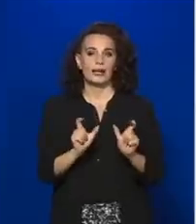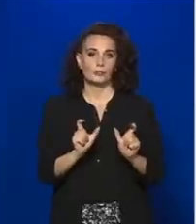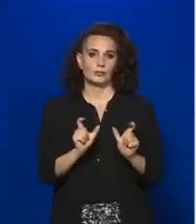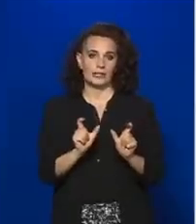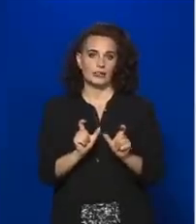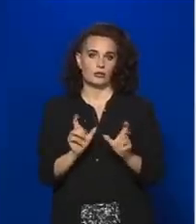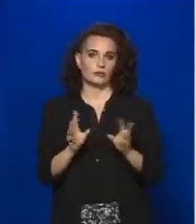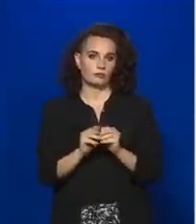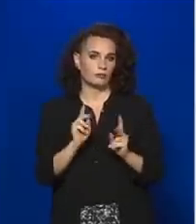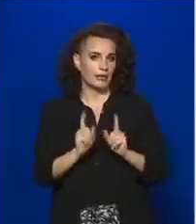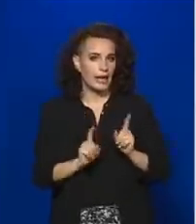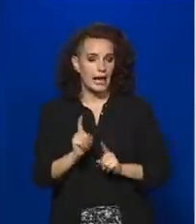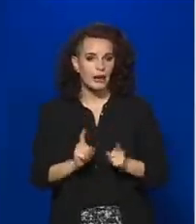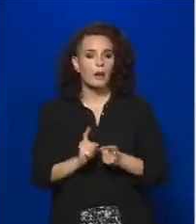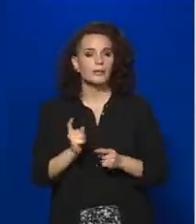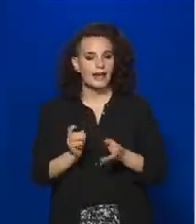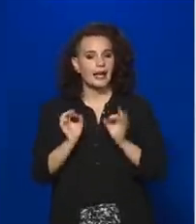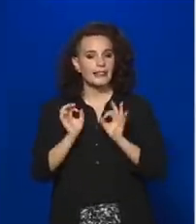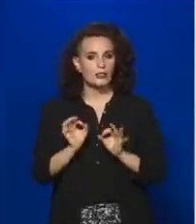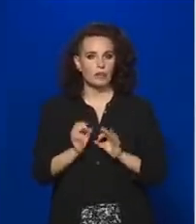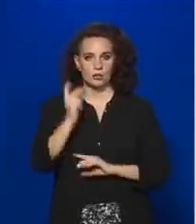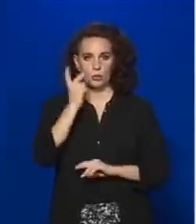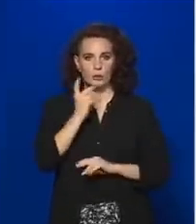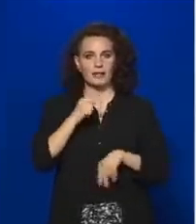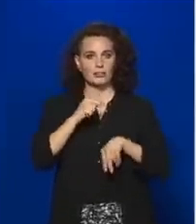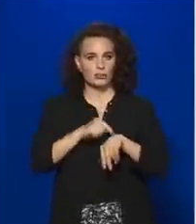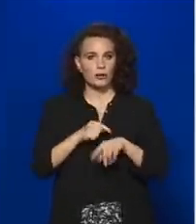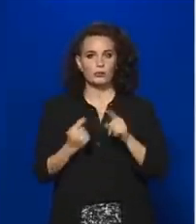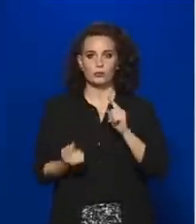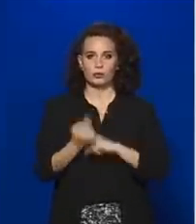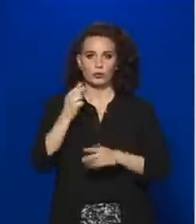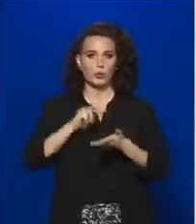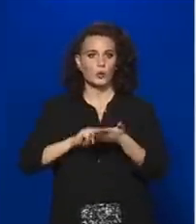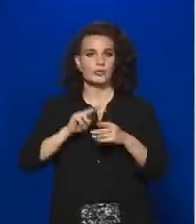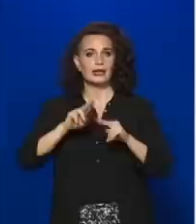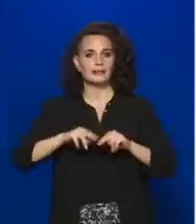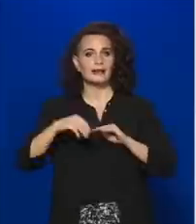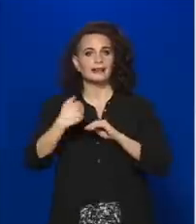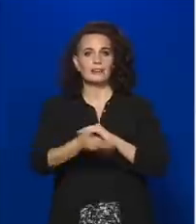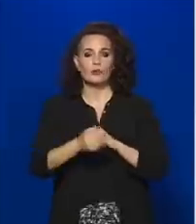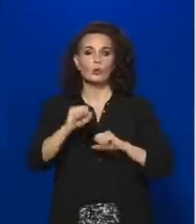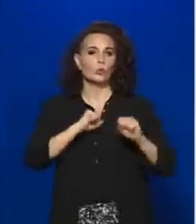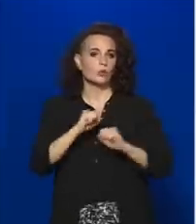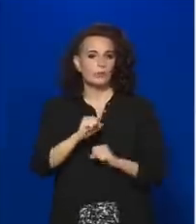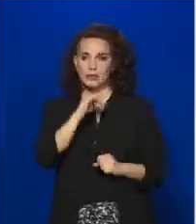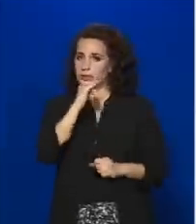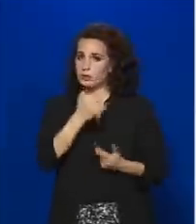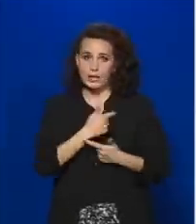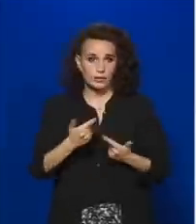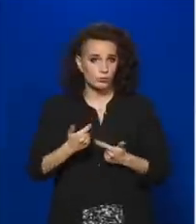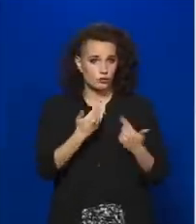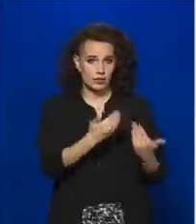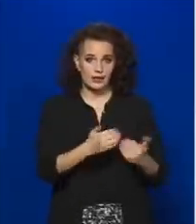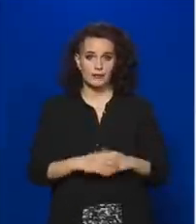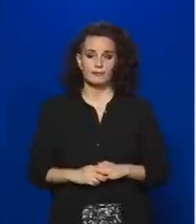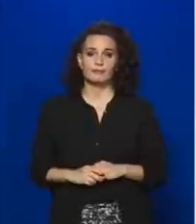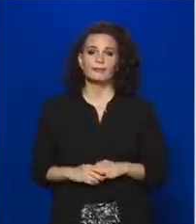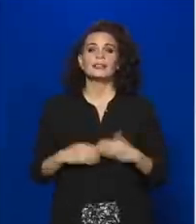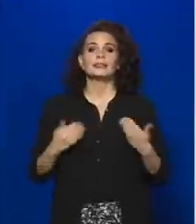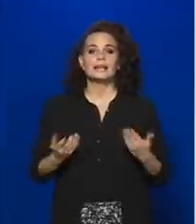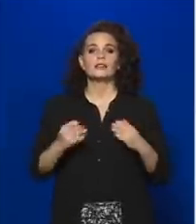egyébként helyesen, normális időben, különleges jogrenden kívül a kormánynak nem lenne lehetősége. Tehát egy kormány